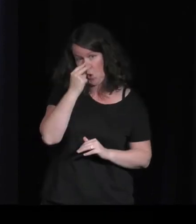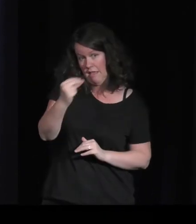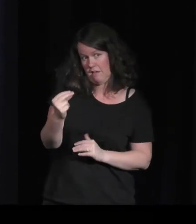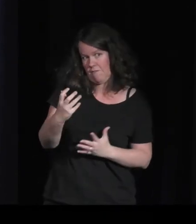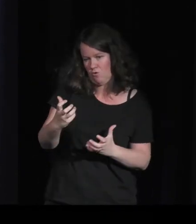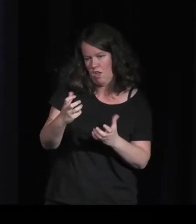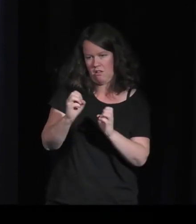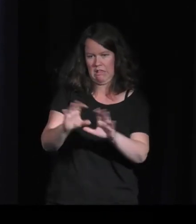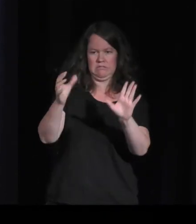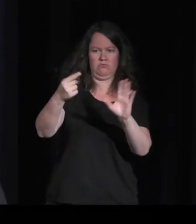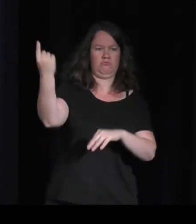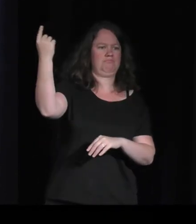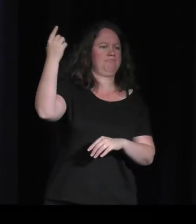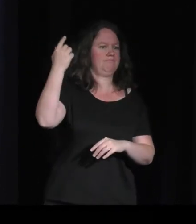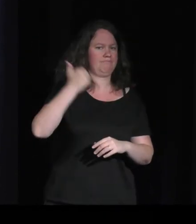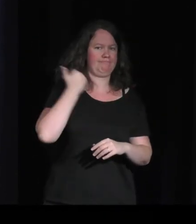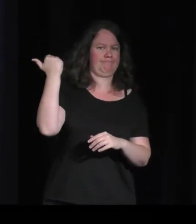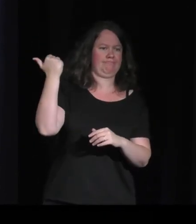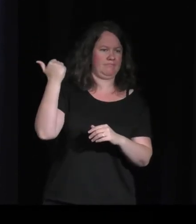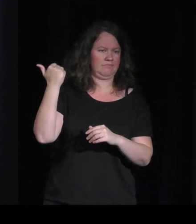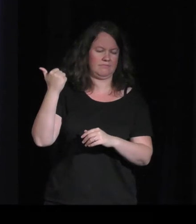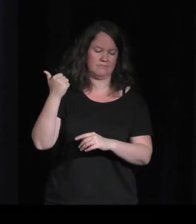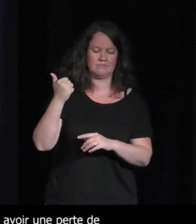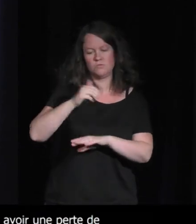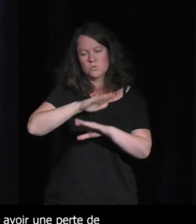y avoir une perte de contrôle donc on l exprimé autrement dans le jeu